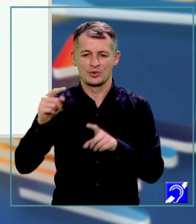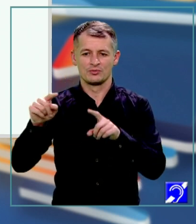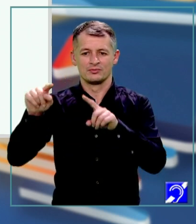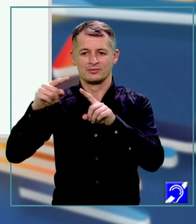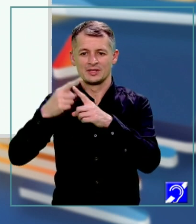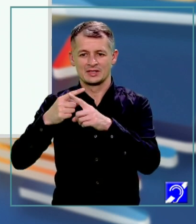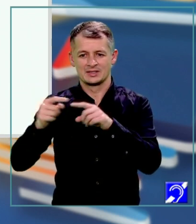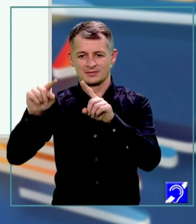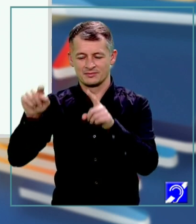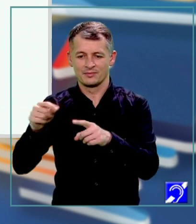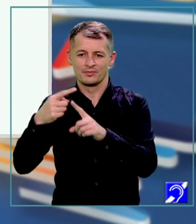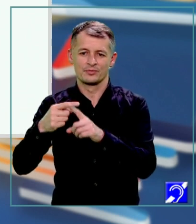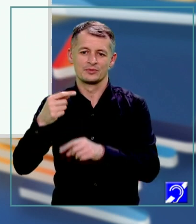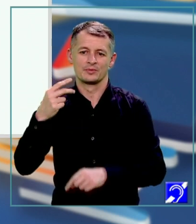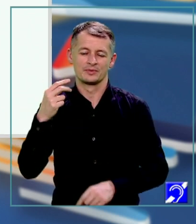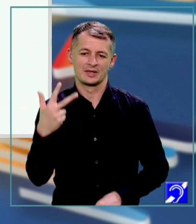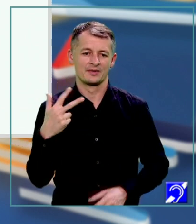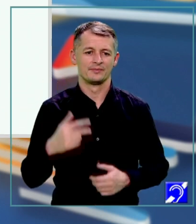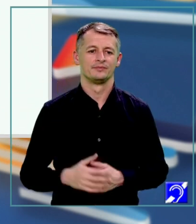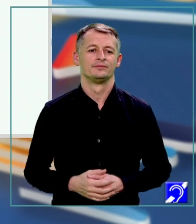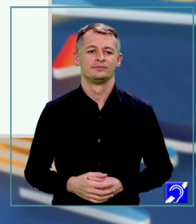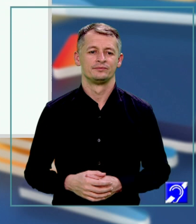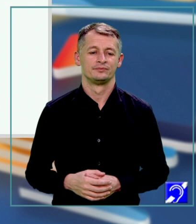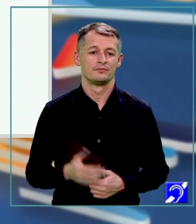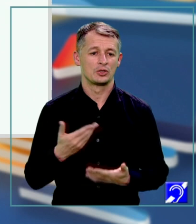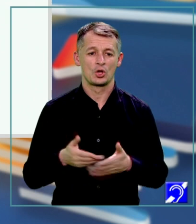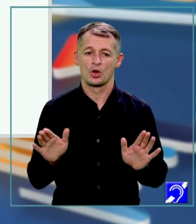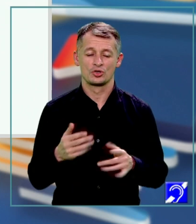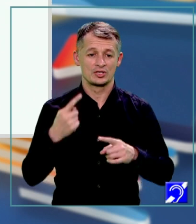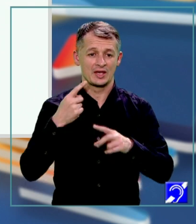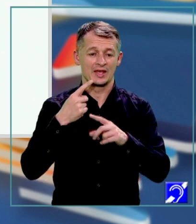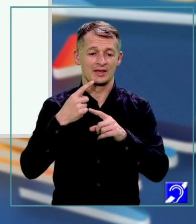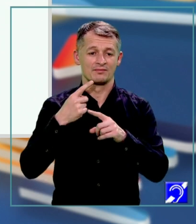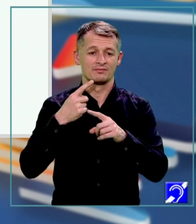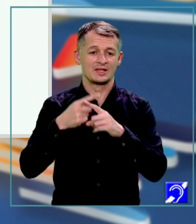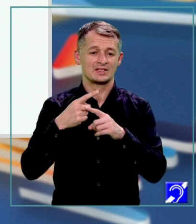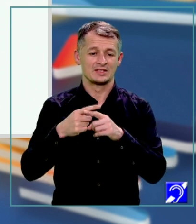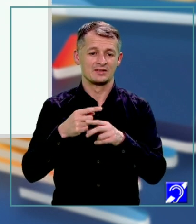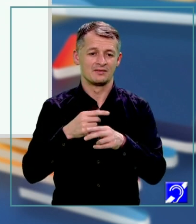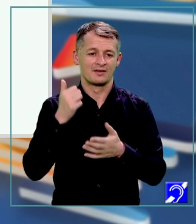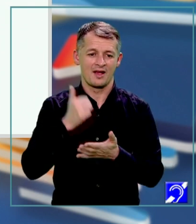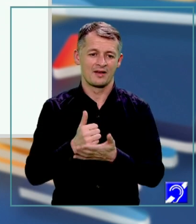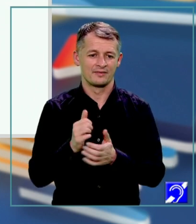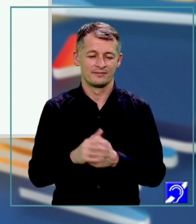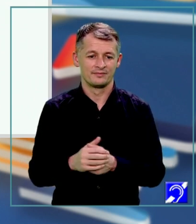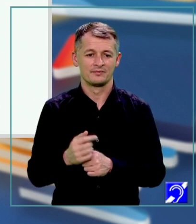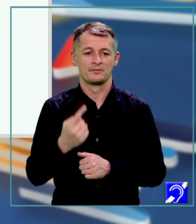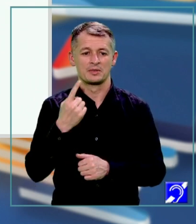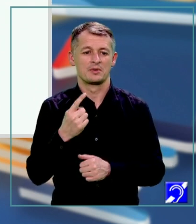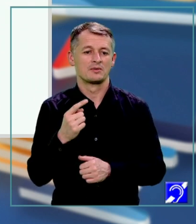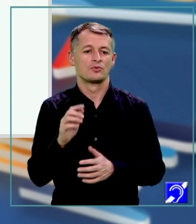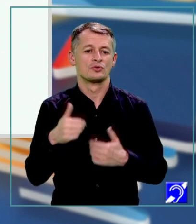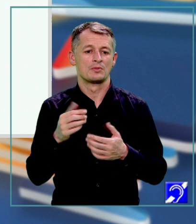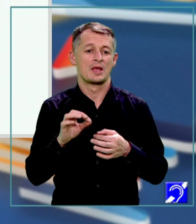aducem expresia la forma cea mai simplă. Să rezolvăm ecuația e de x egal 11. Și a treia întrebare.